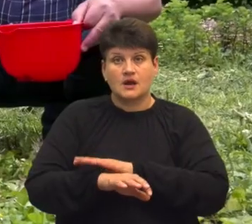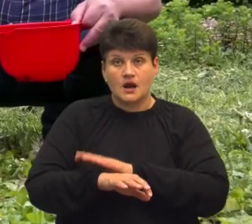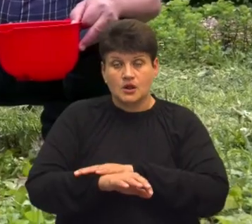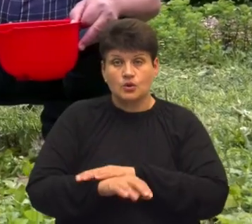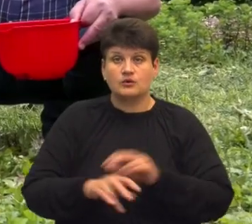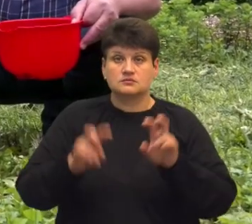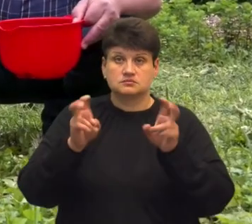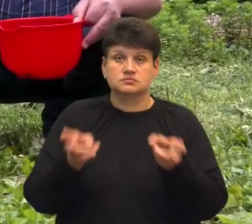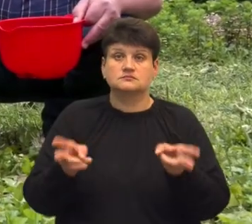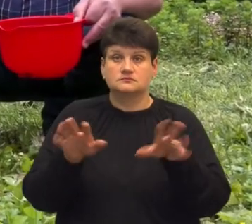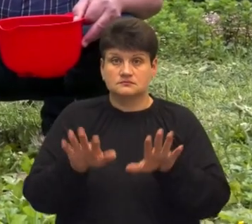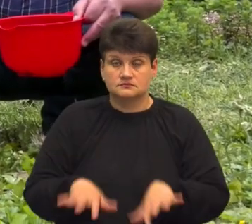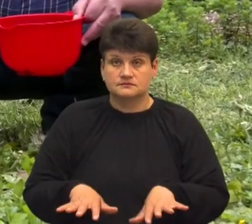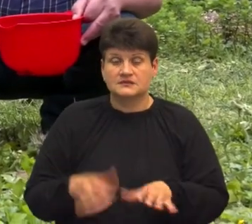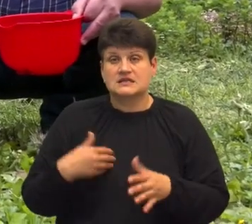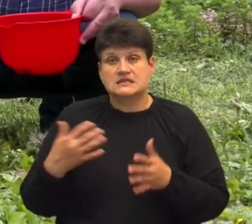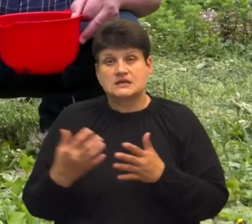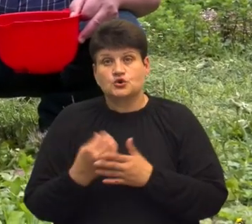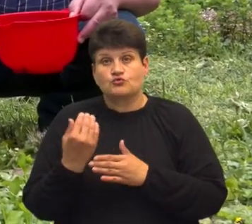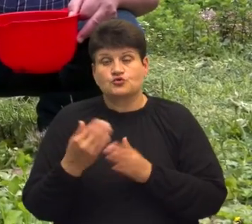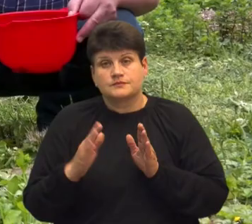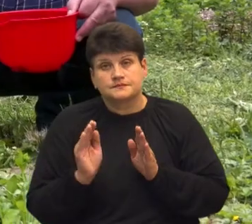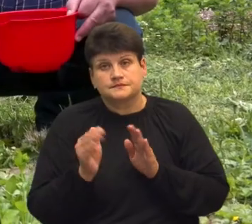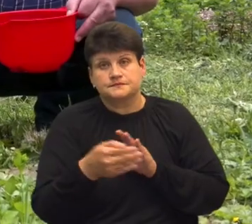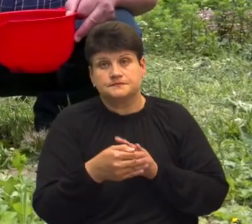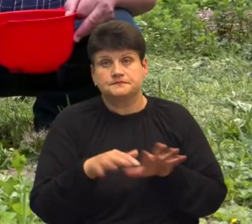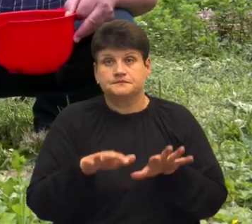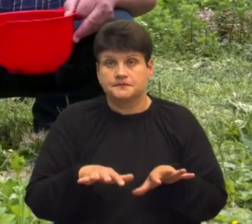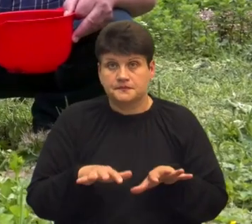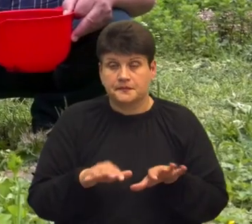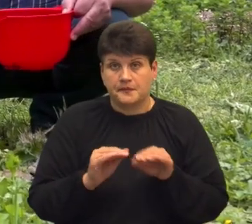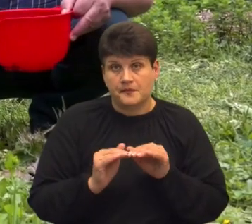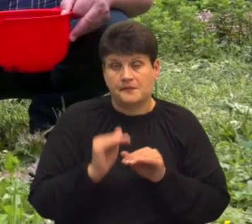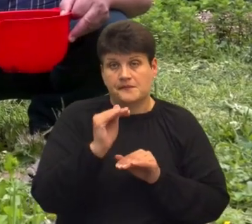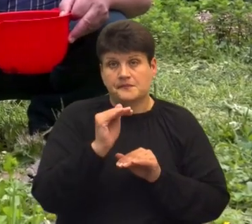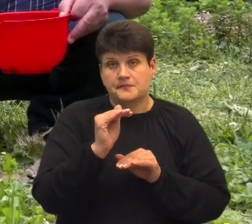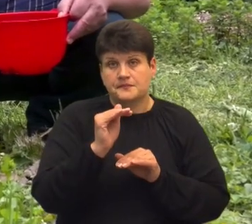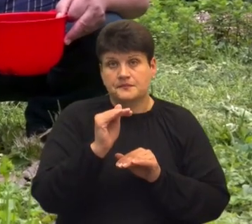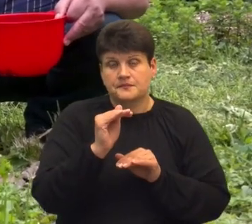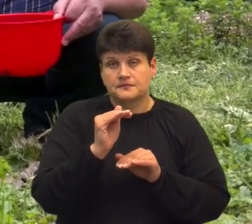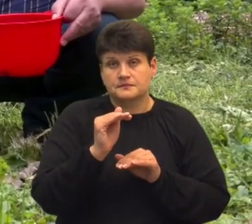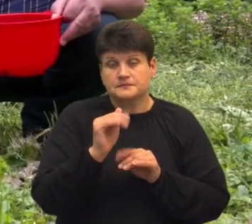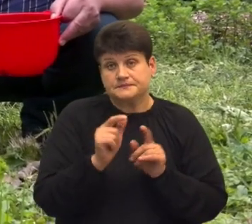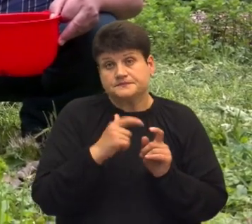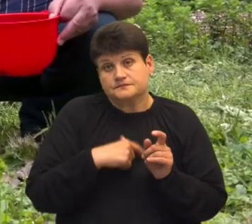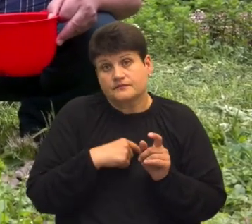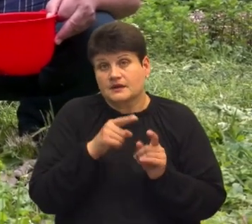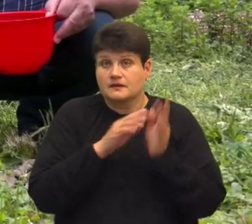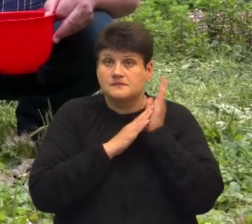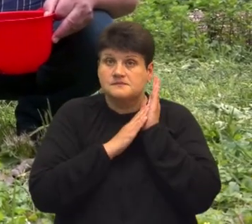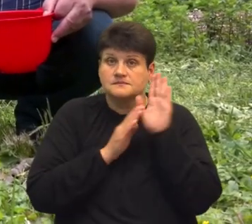Ночує він за альтанкою, собі знайшов місце, підвищення таке. Ну, і він так собі на підвищенні ночує.